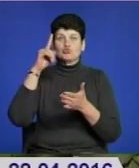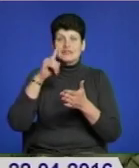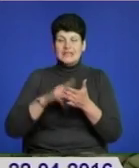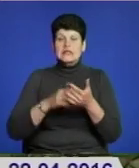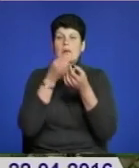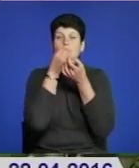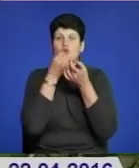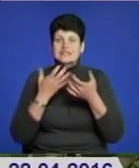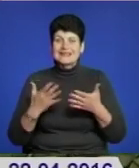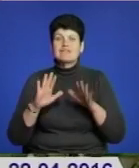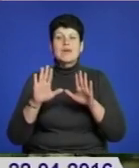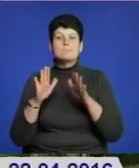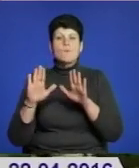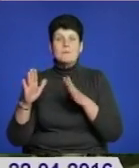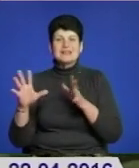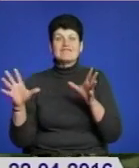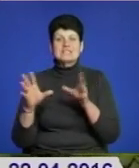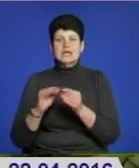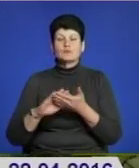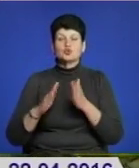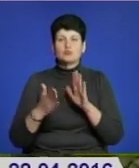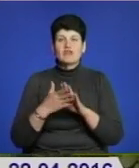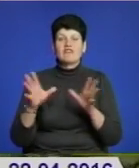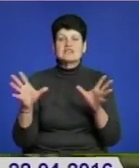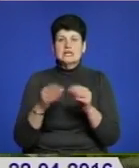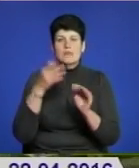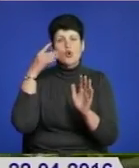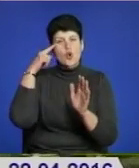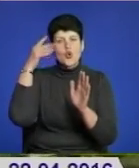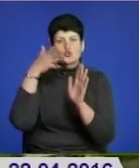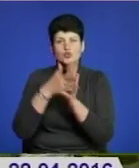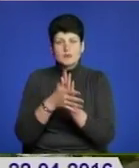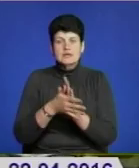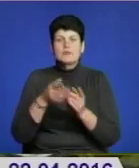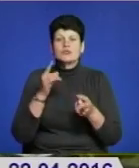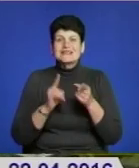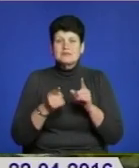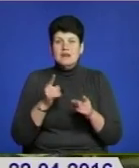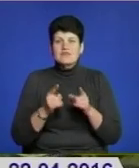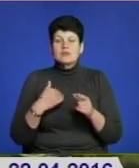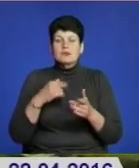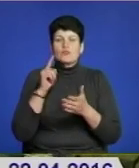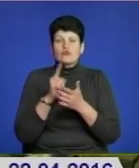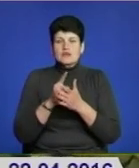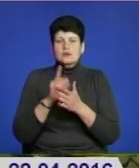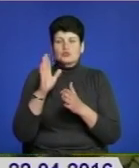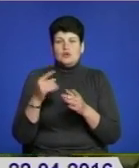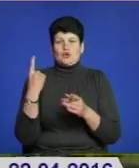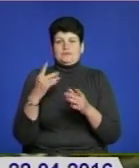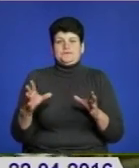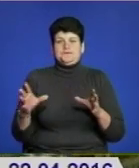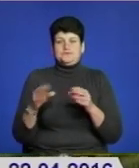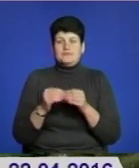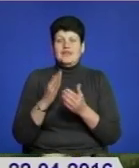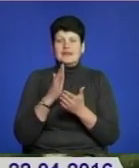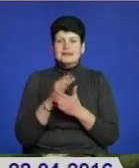позитивні моменти, на взаємодопомогу, на взаєморозуміння. Тому що, насправді, ми повинні бути як одне ціле. Тому що є